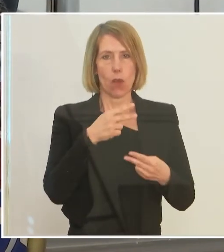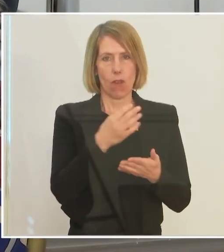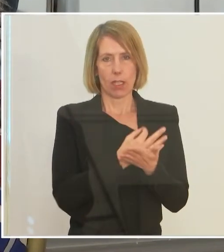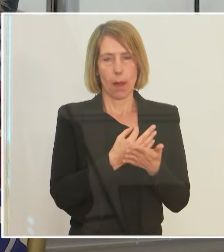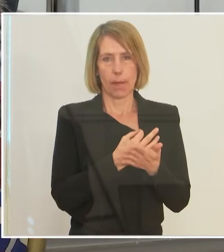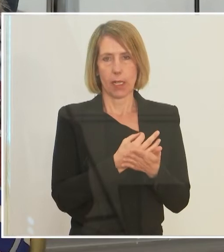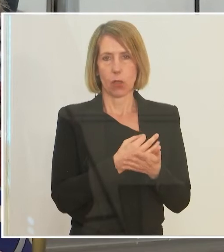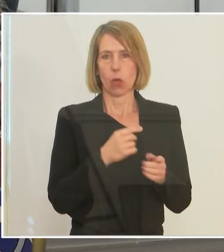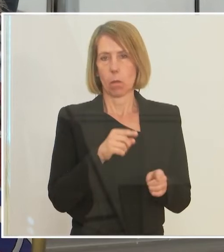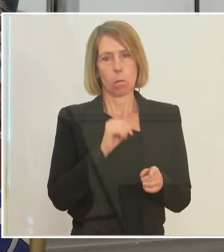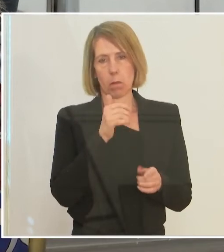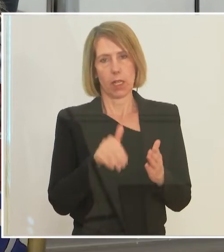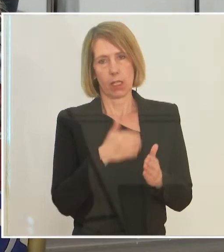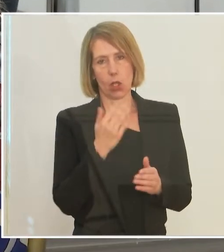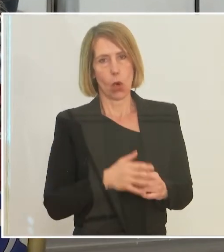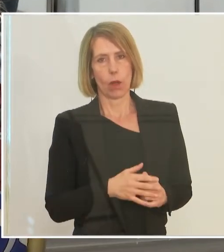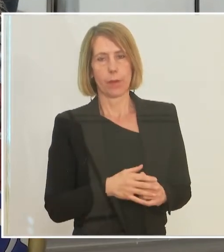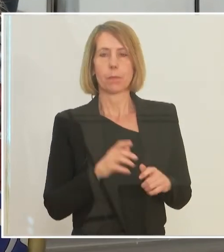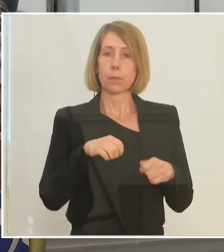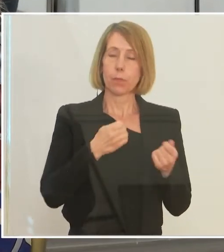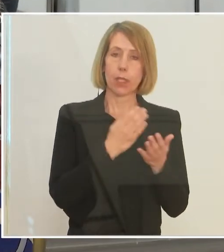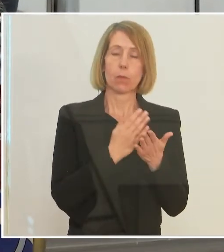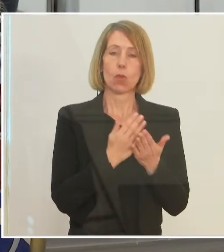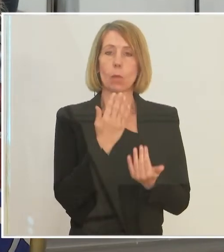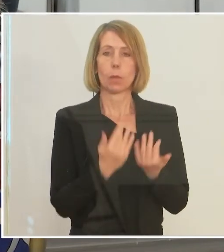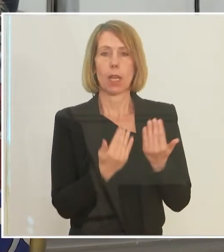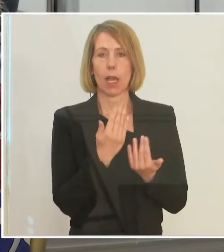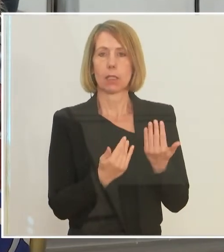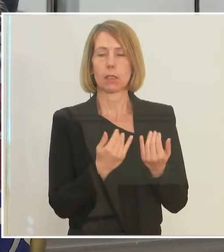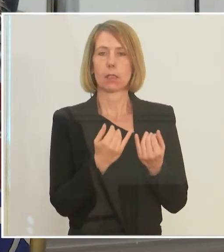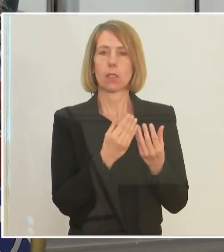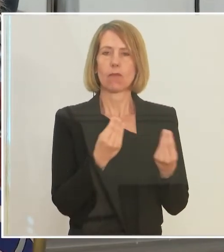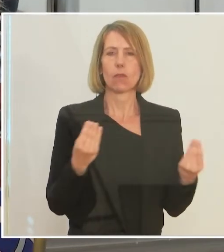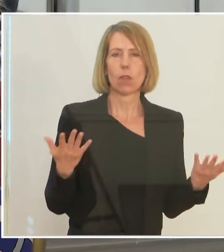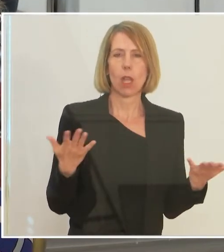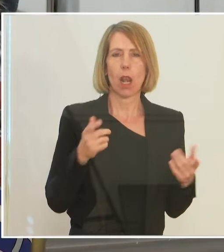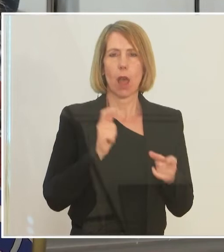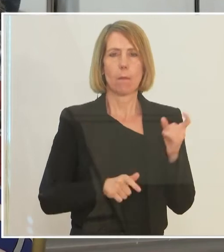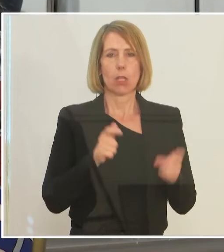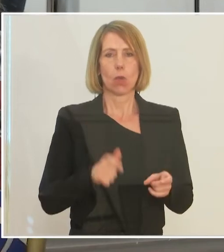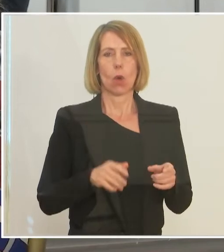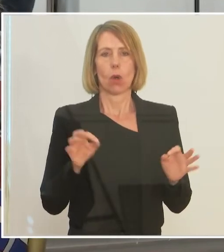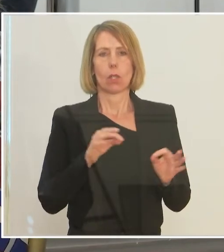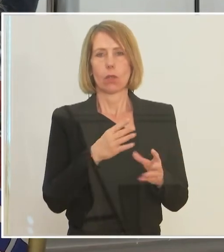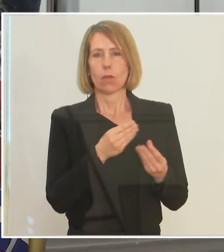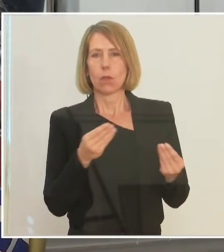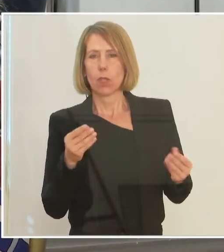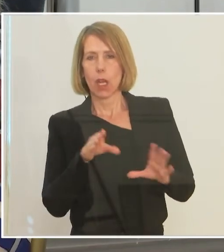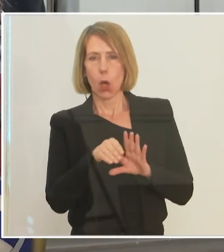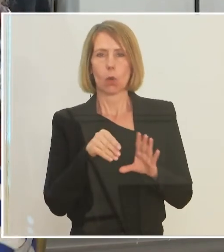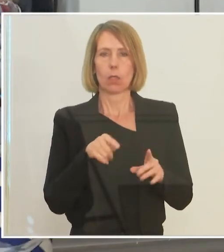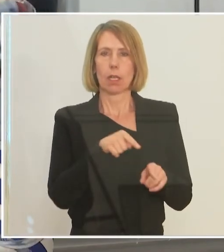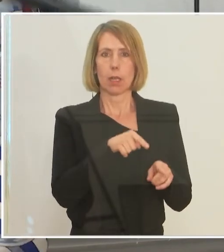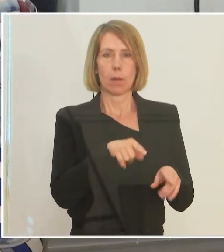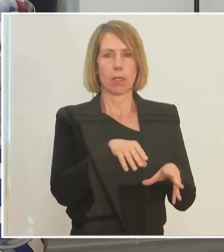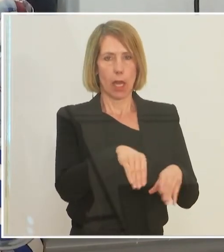neu. Gibt es da irgendeine Bilanz schon, wie viele Personen oder wie viele Unternehmen das in Anspruch genommen haben?